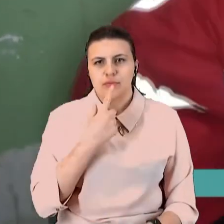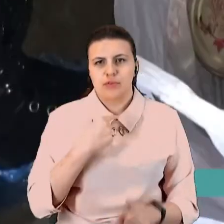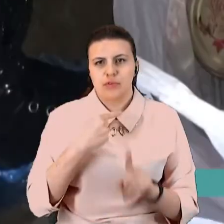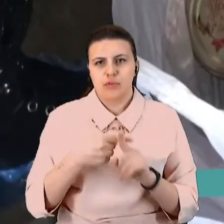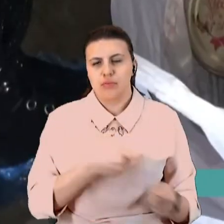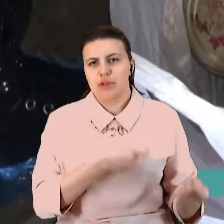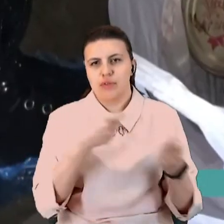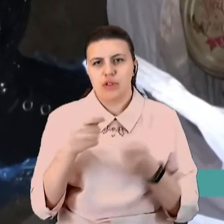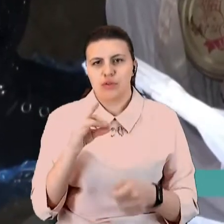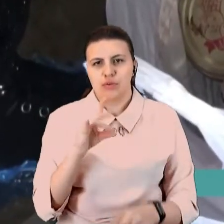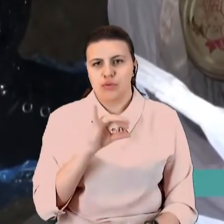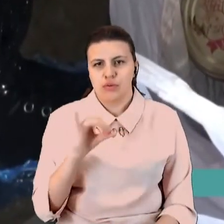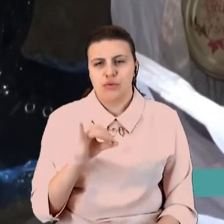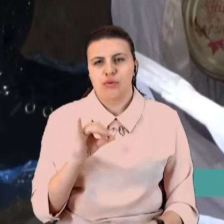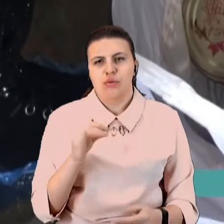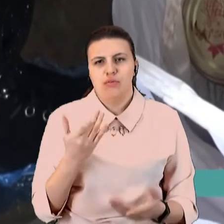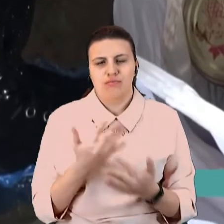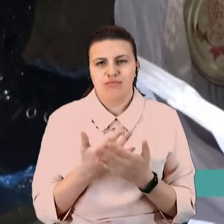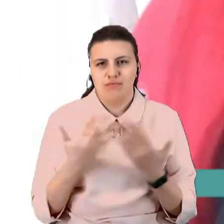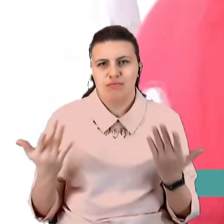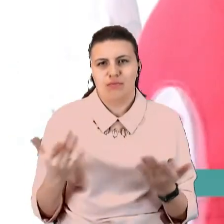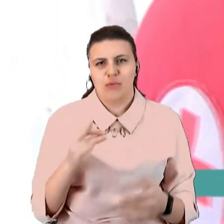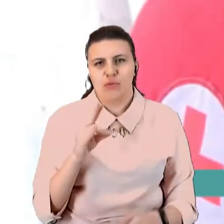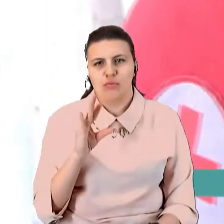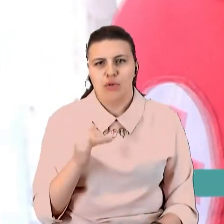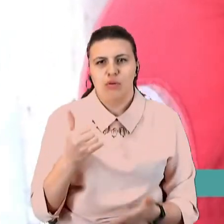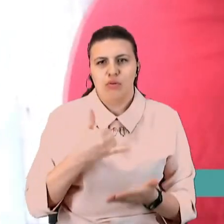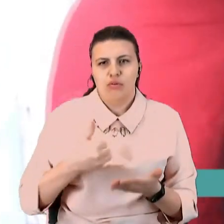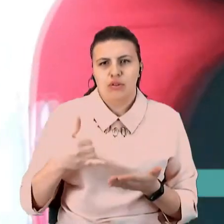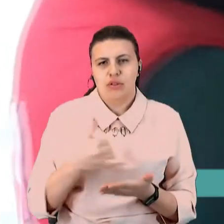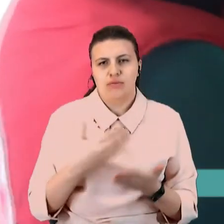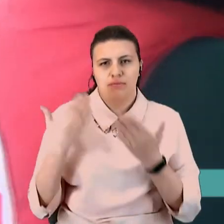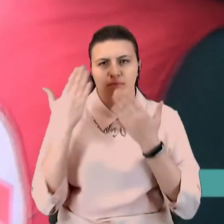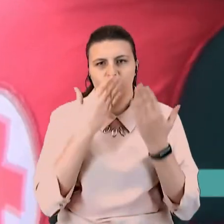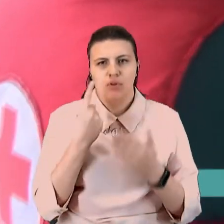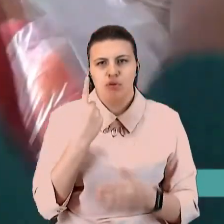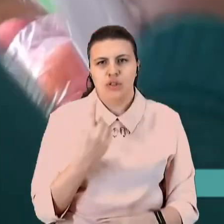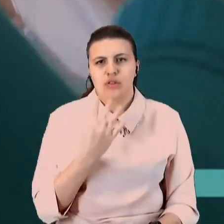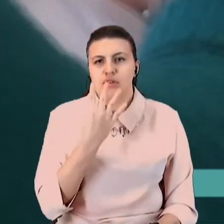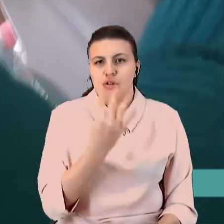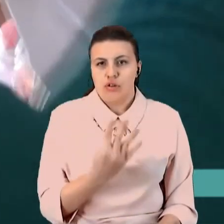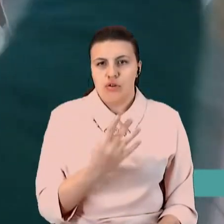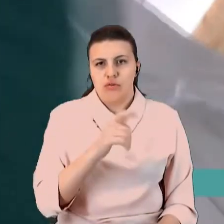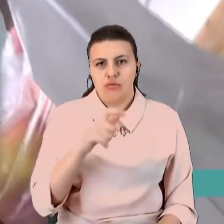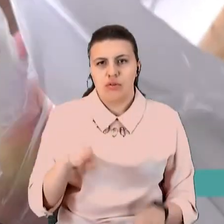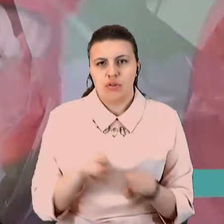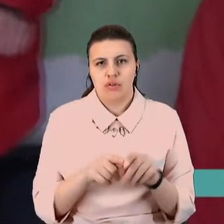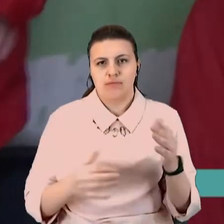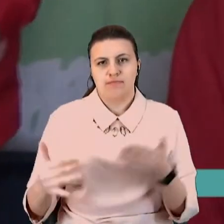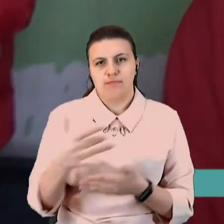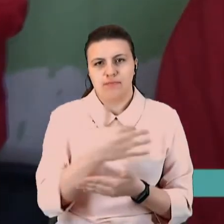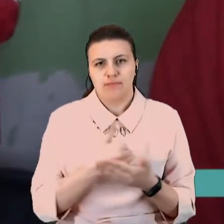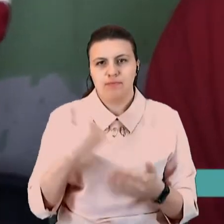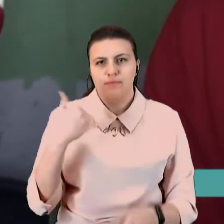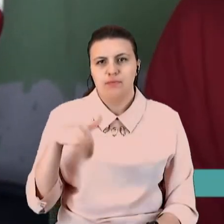крупи, олію, фрукти, миючі засоби. Він – один із чотирьох підопічник, для яких зібрали так звані торбинки доброти. Без